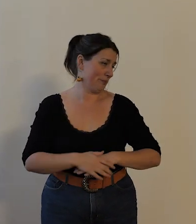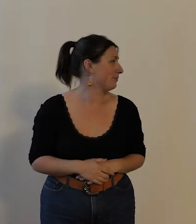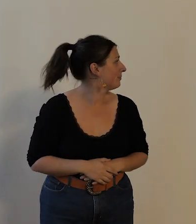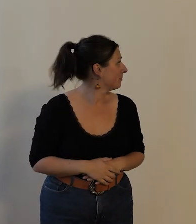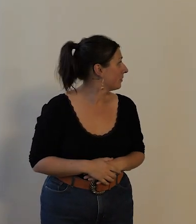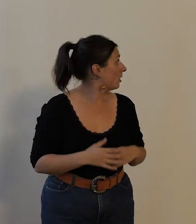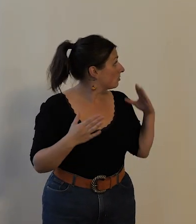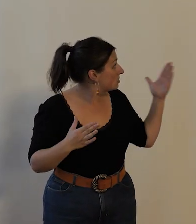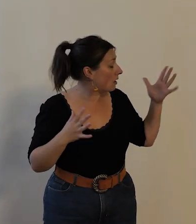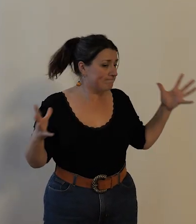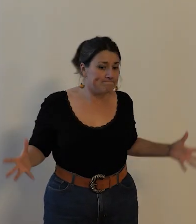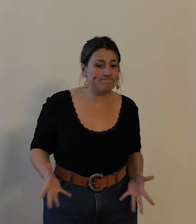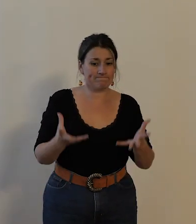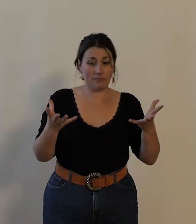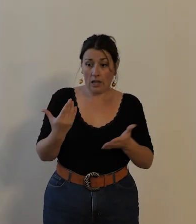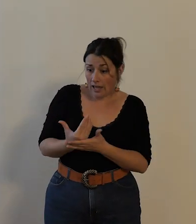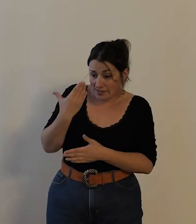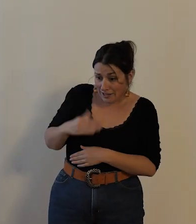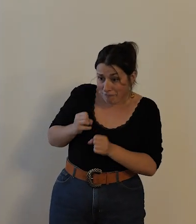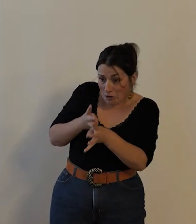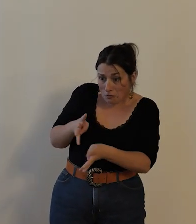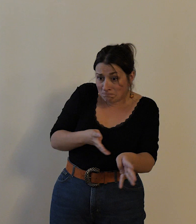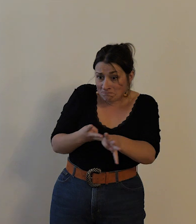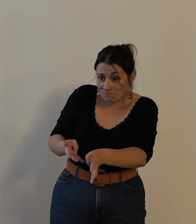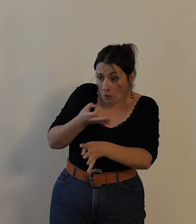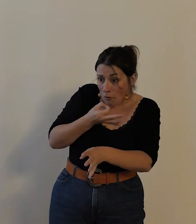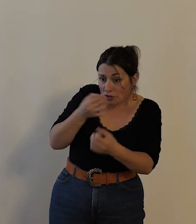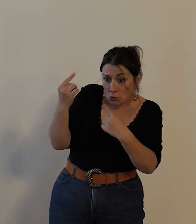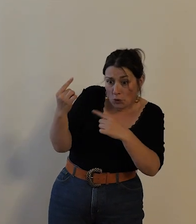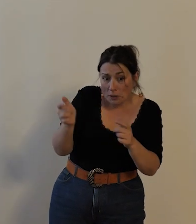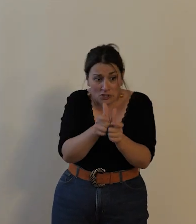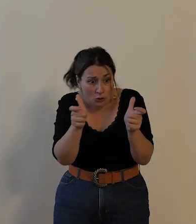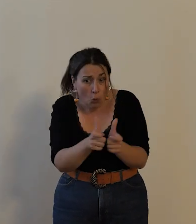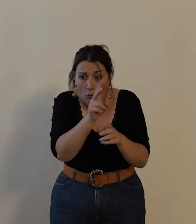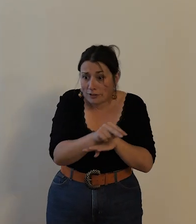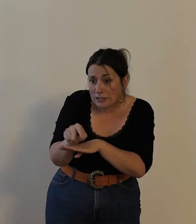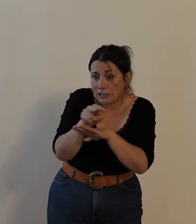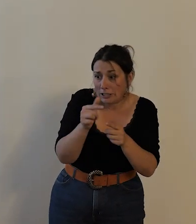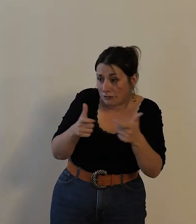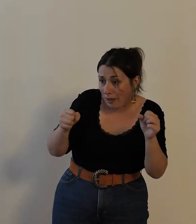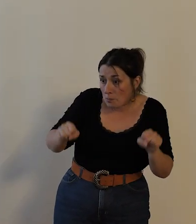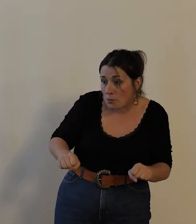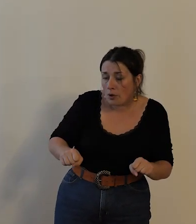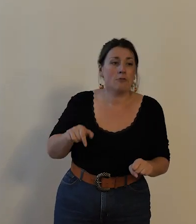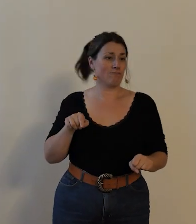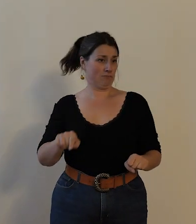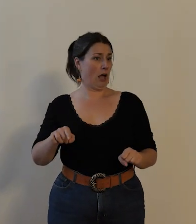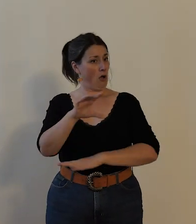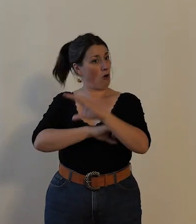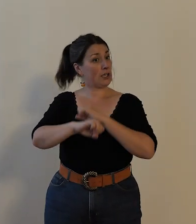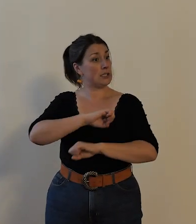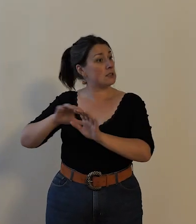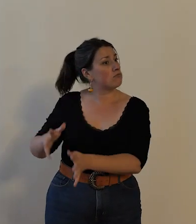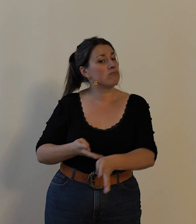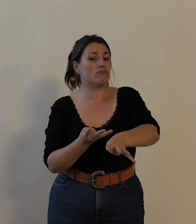en faveur du tourisme à bicyclette elle organise des excursions des randonnées tant cyclistes que pédestres des